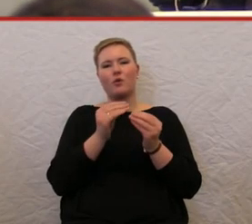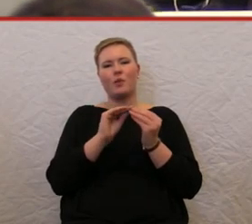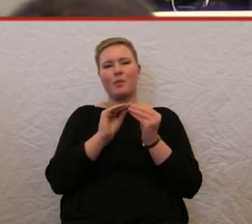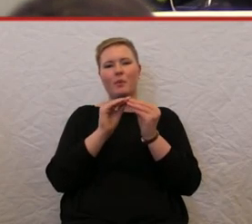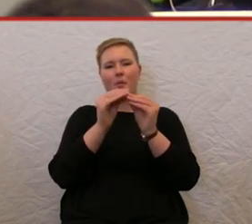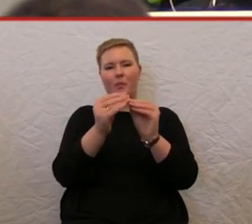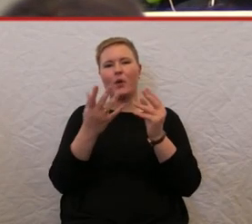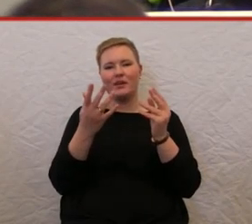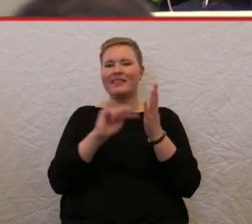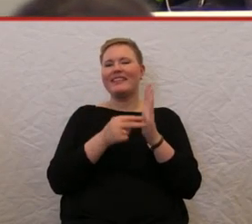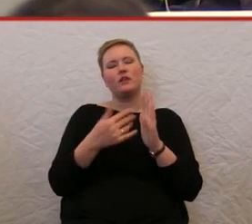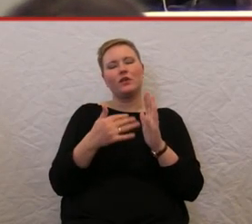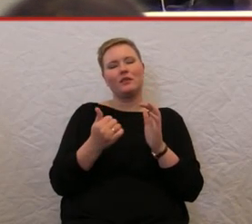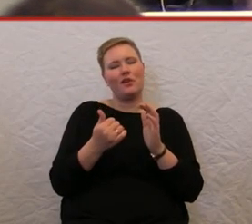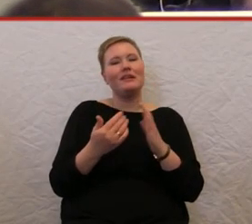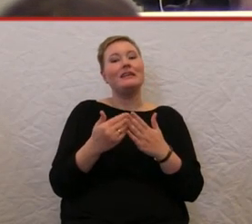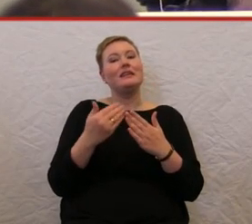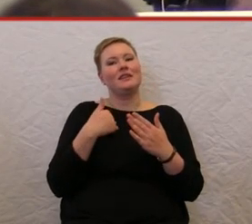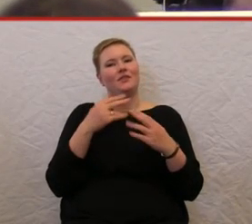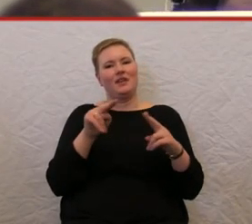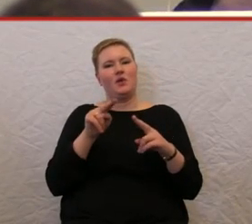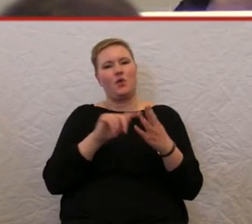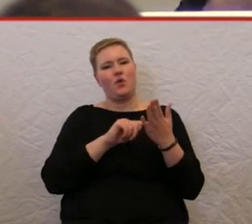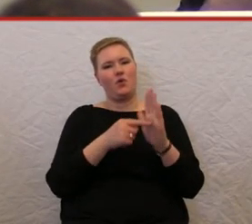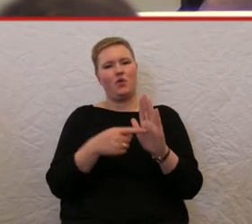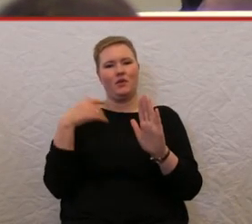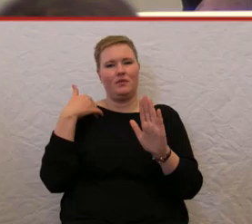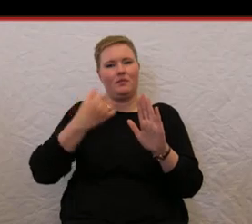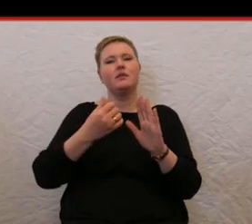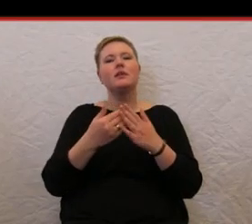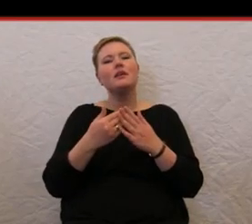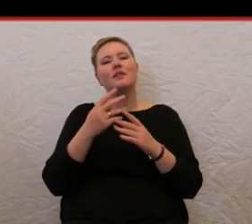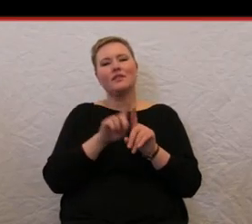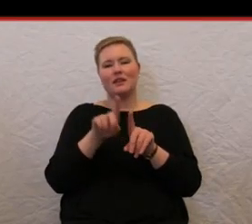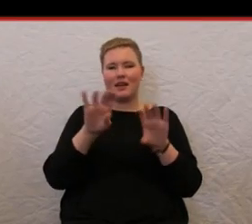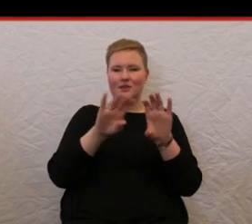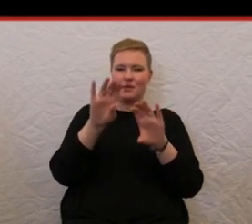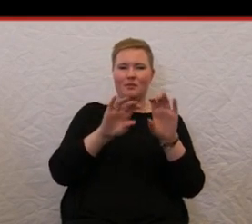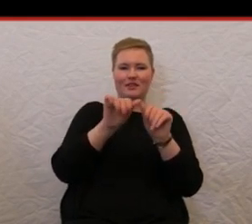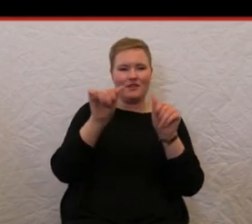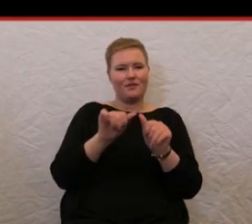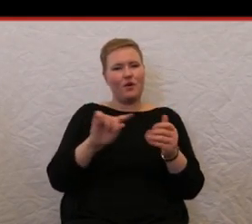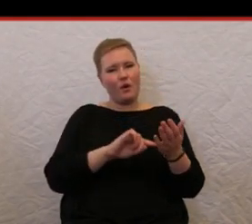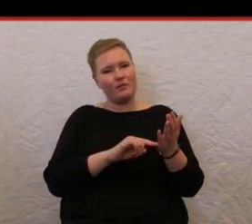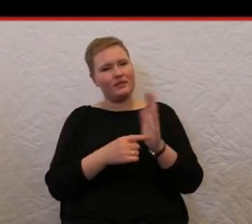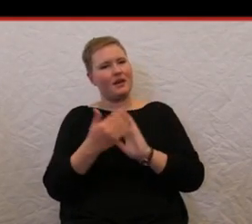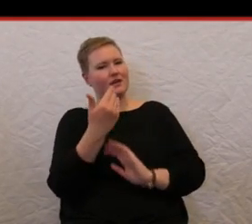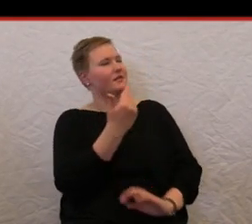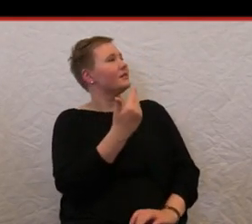Und ich habe dann mein Video mitgebracht, das so ein bisschen zumindest die Experimentier-Idee zeigt.